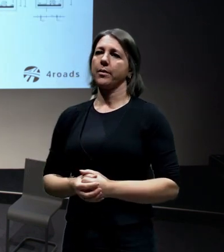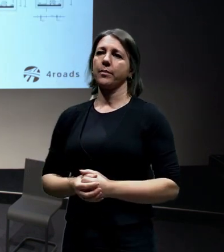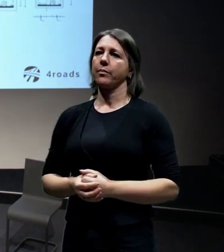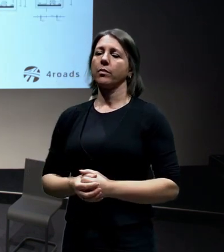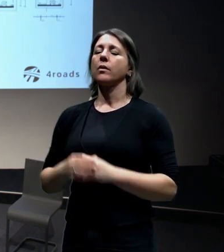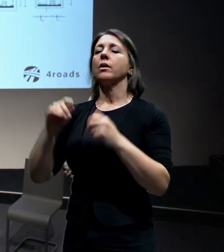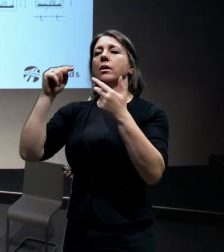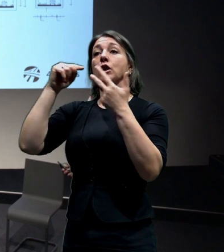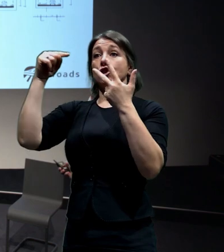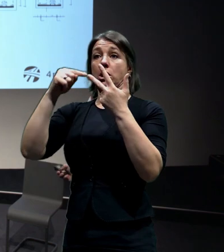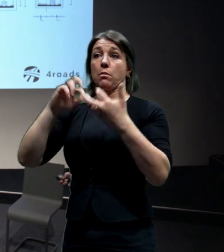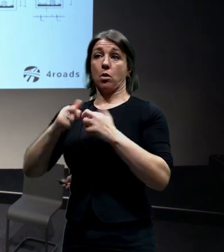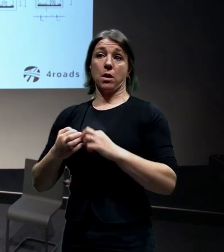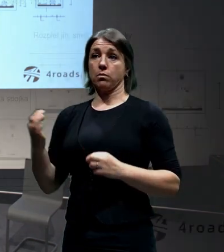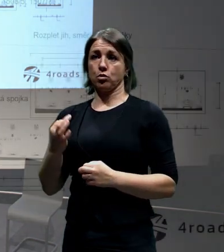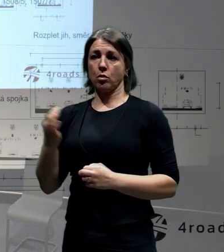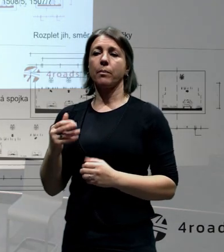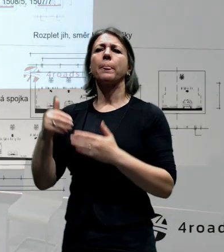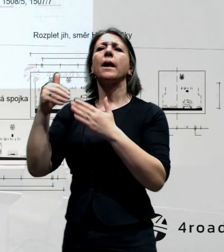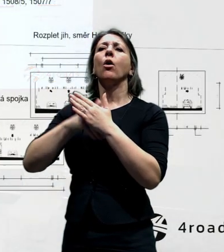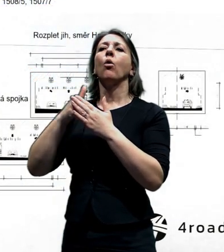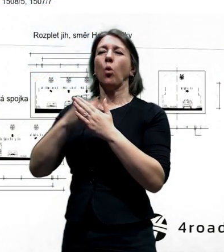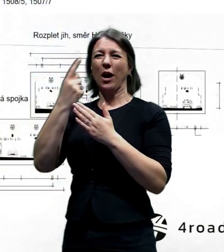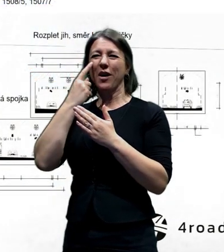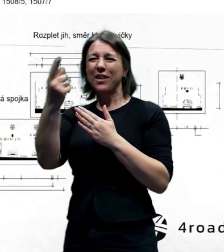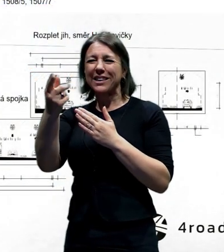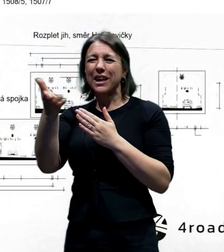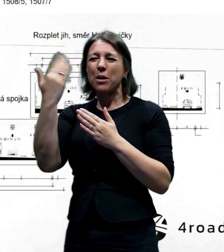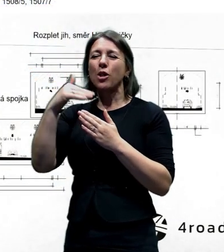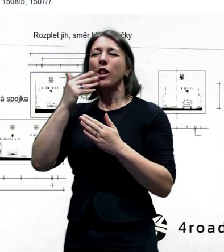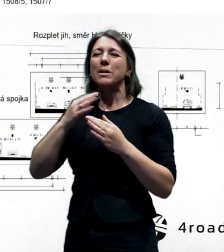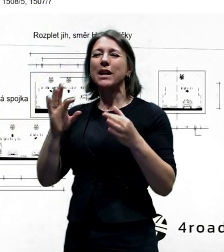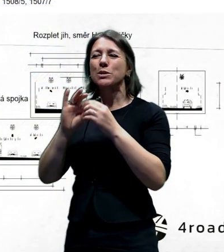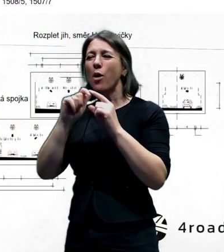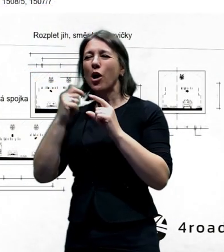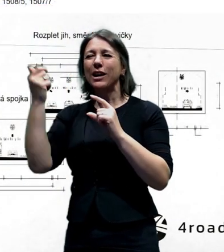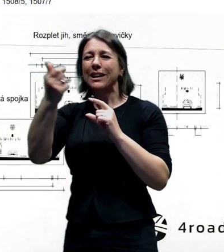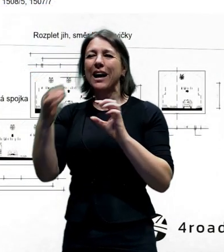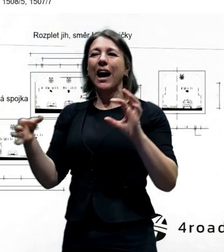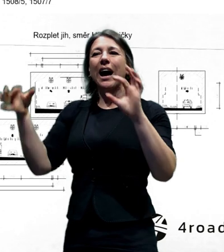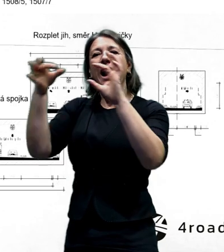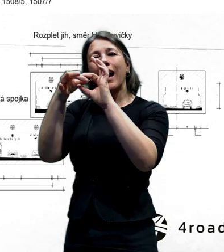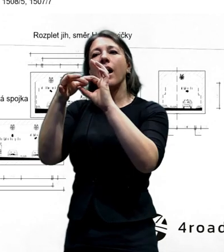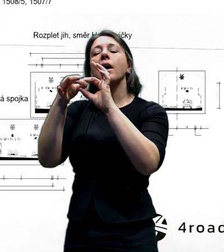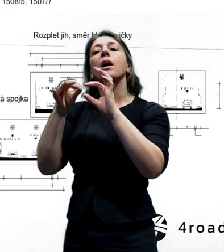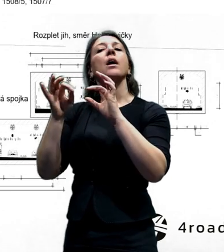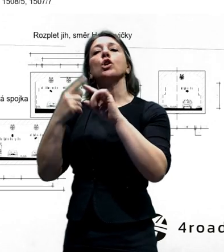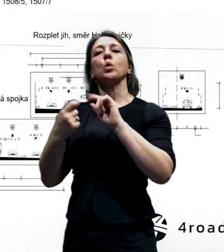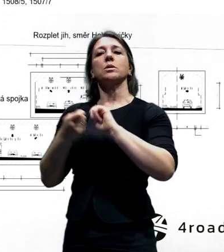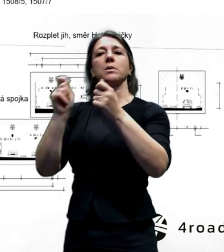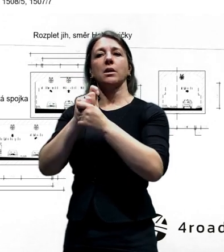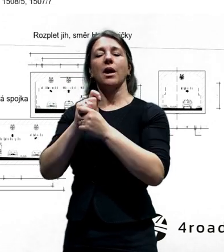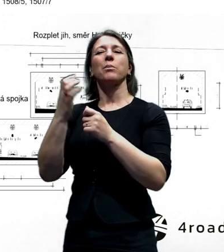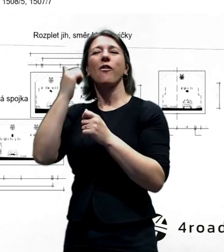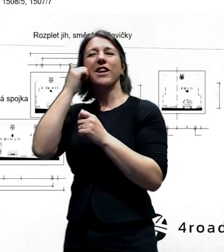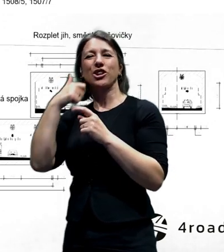Další věc, to je ta, tady vidíte tu variantu, kdy libeňská spojka nepřichází v té klasické variantě, ale přichází ulicem Františka